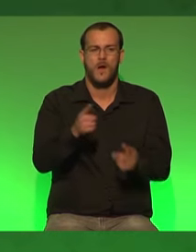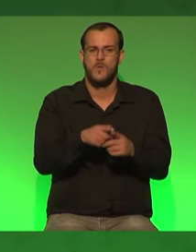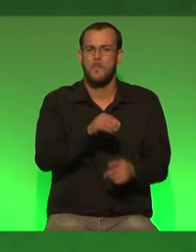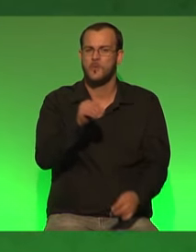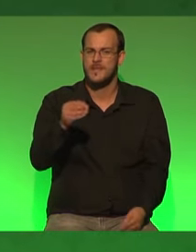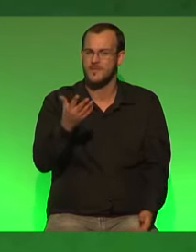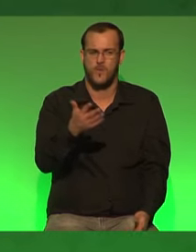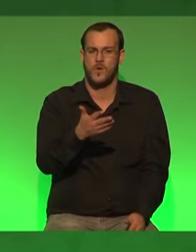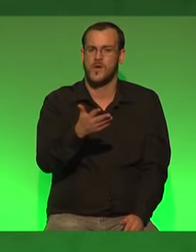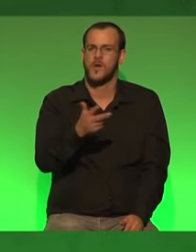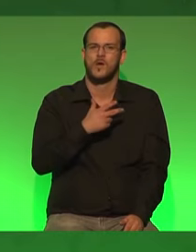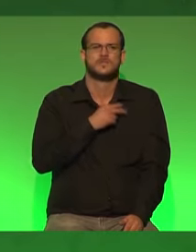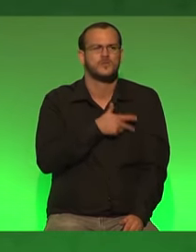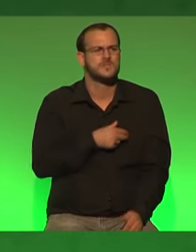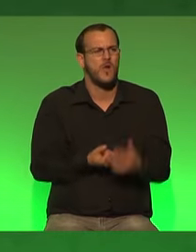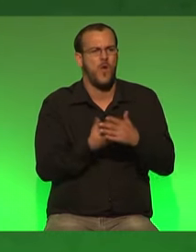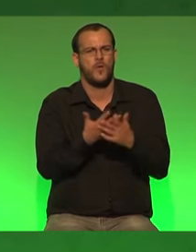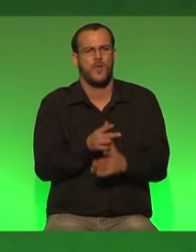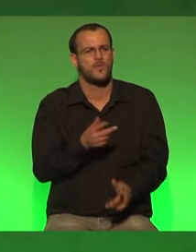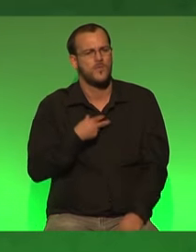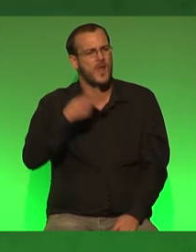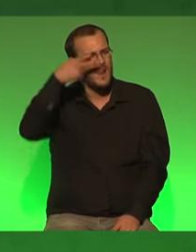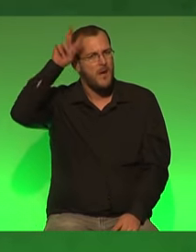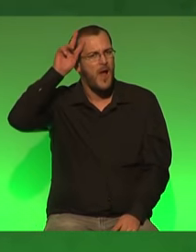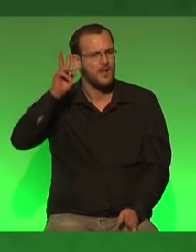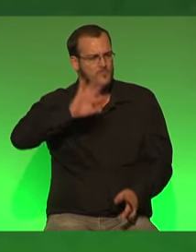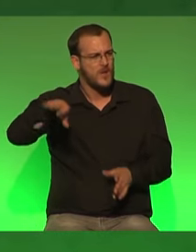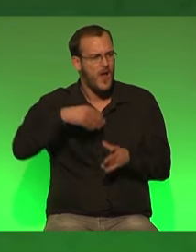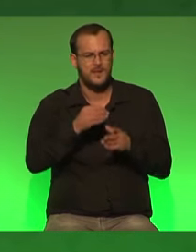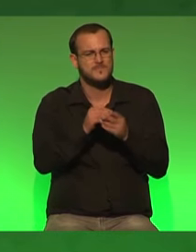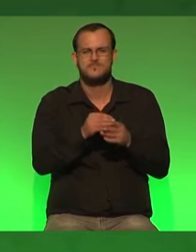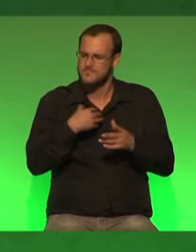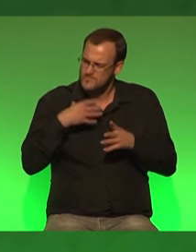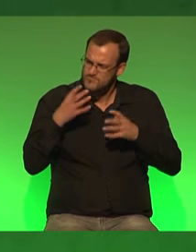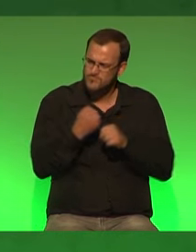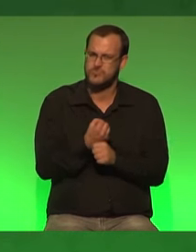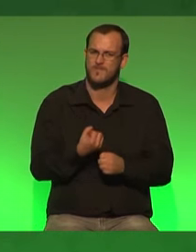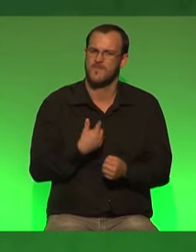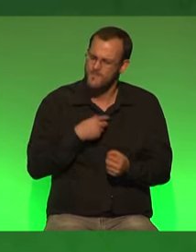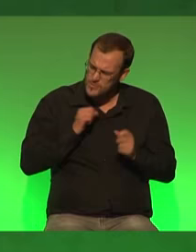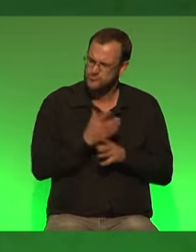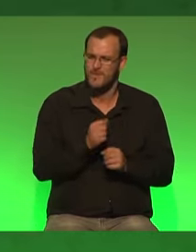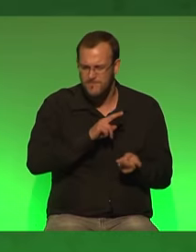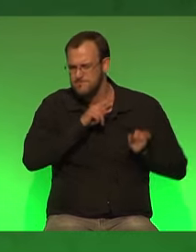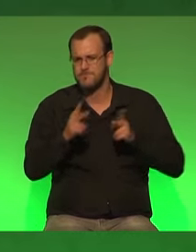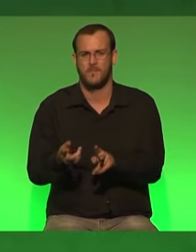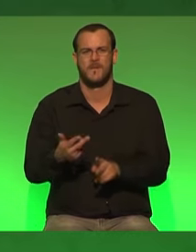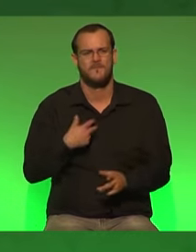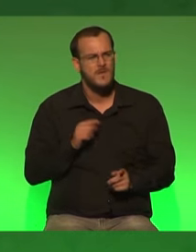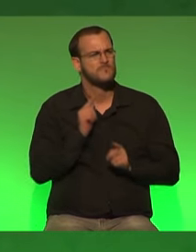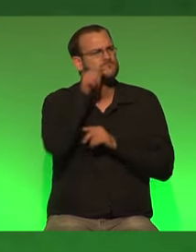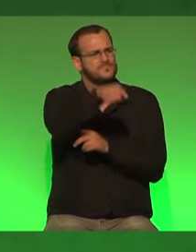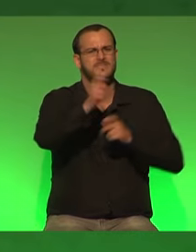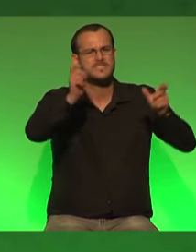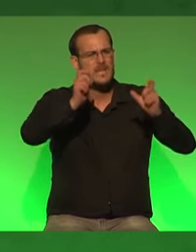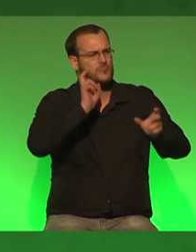wo gezeigt wird sozial ökologisch und liberal das ist in einer klammer möglich das setzen wir um wir gehen raus in die gesellschaft